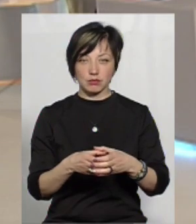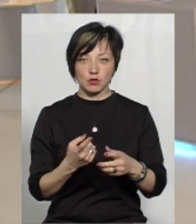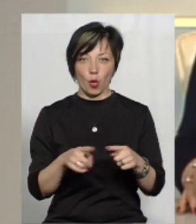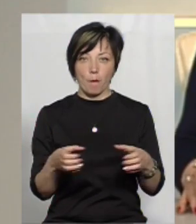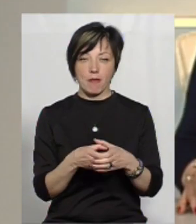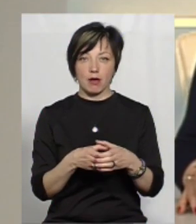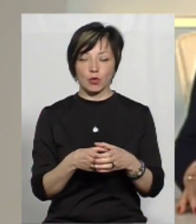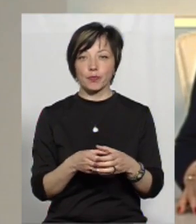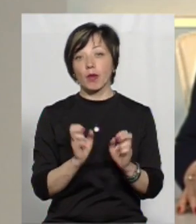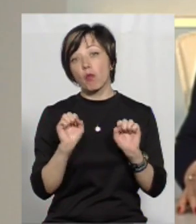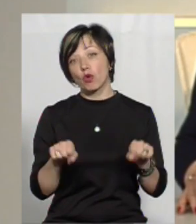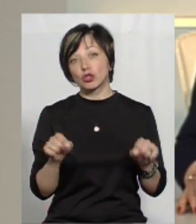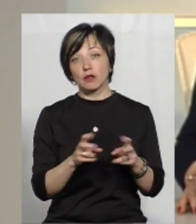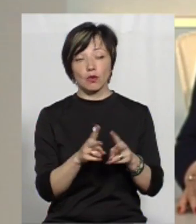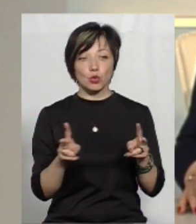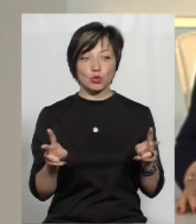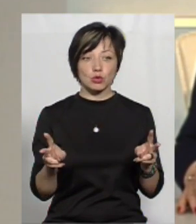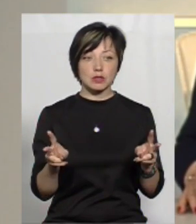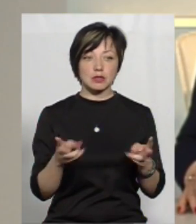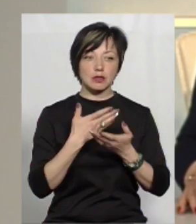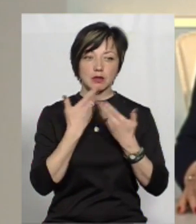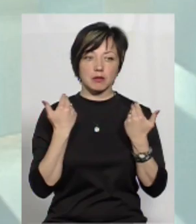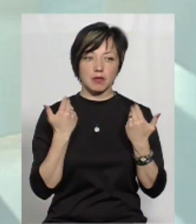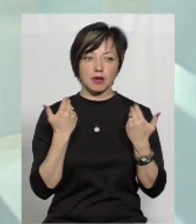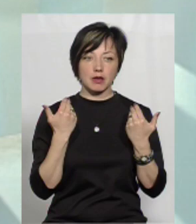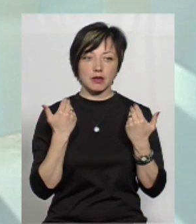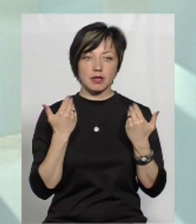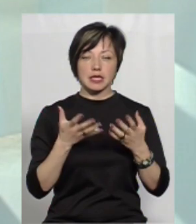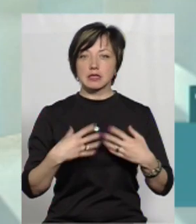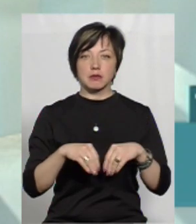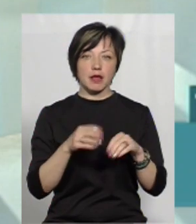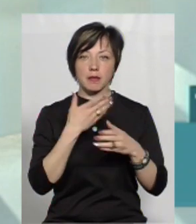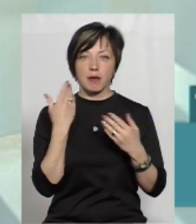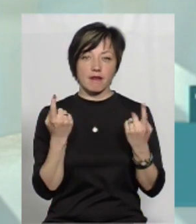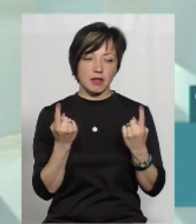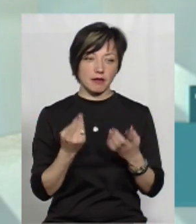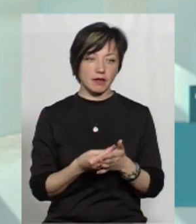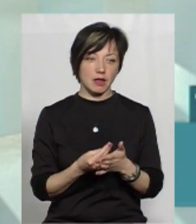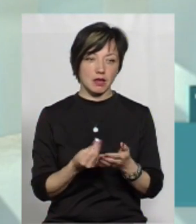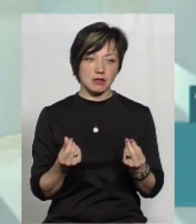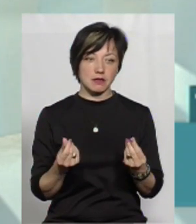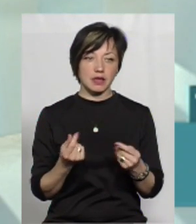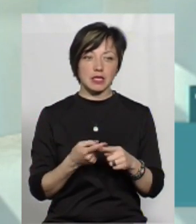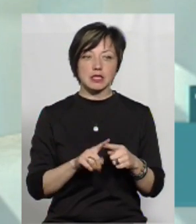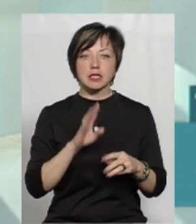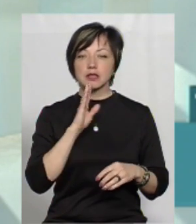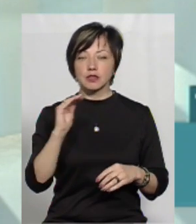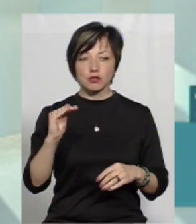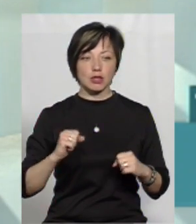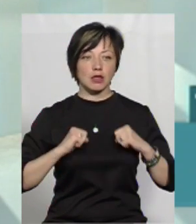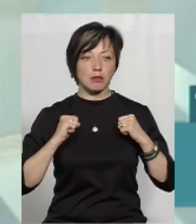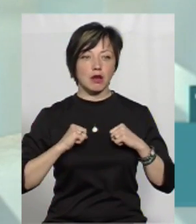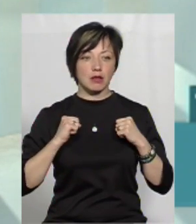Так, можливо, хтось не має, ну, сім'я не має великих фінансів. І оця дівчинка